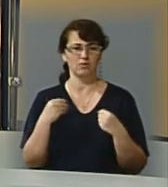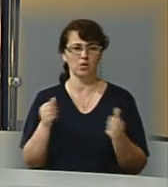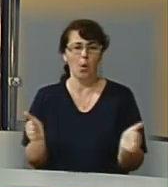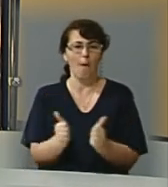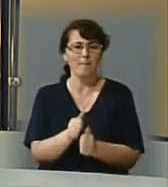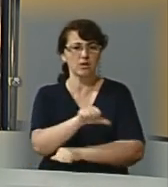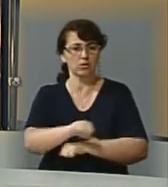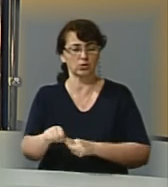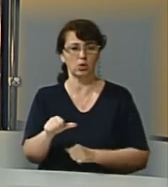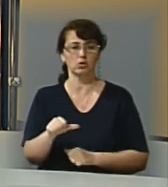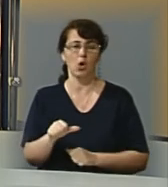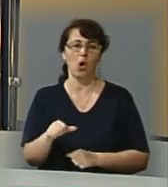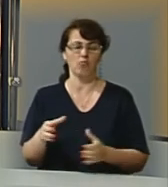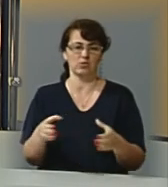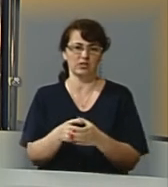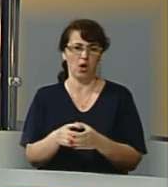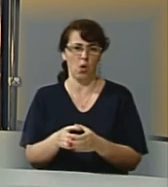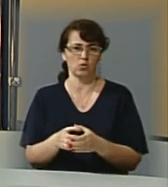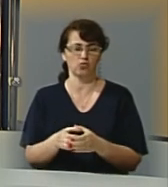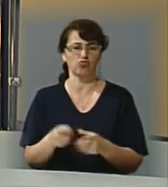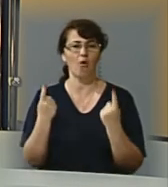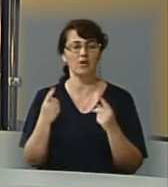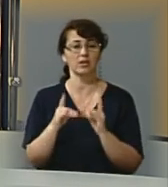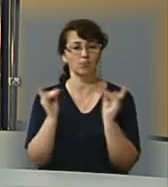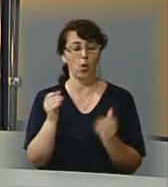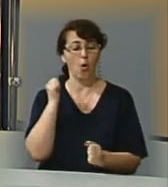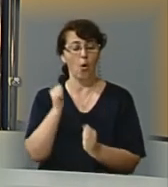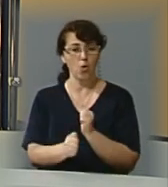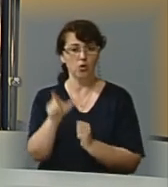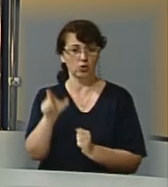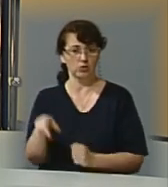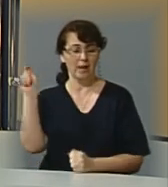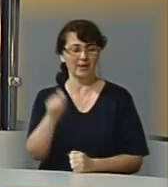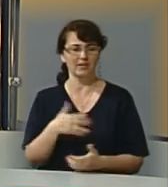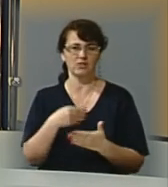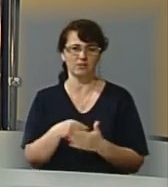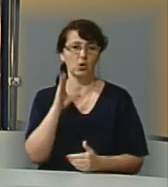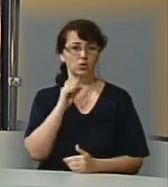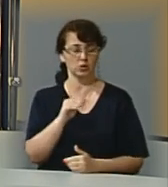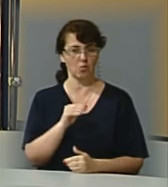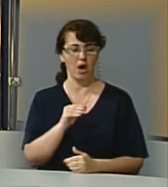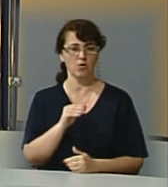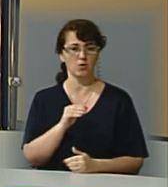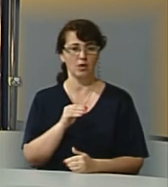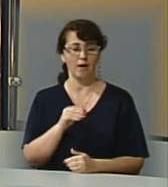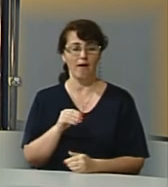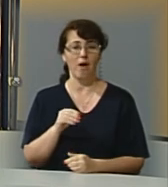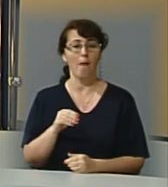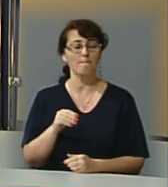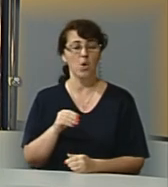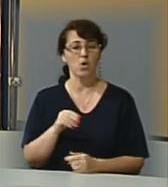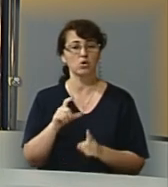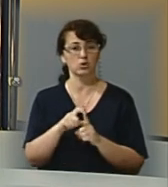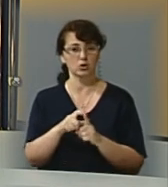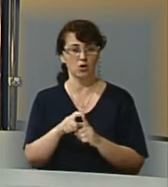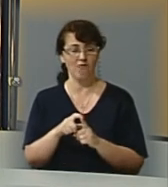загону, що у Великих мостах. Кожен прибув на навчання з власною собакою. За словами заступника начальника департаменту Корт Івана Худуби,